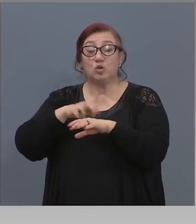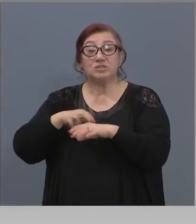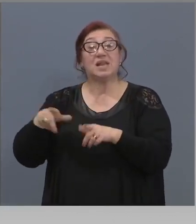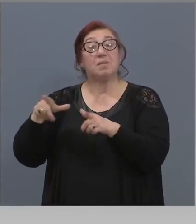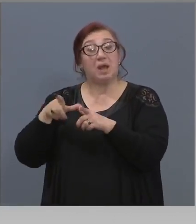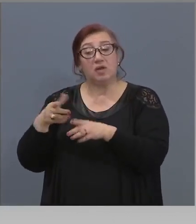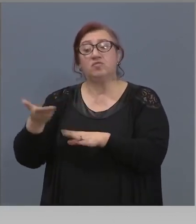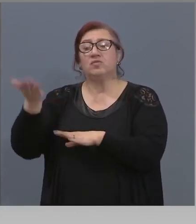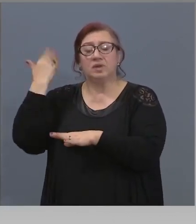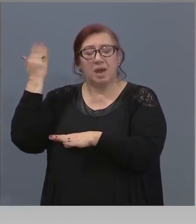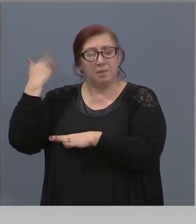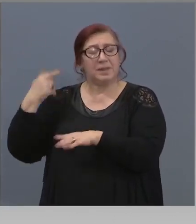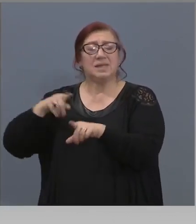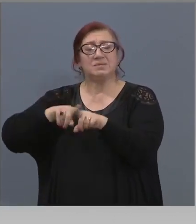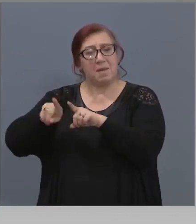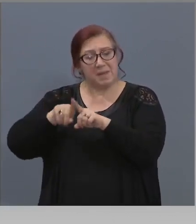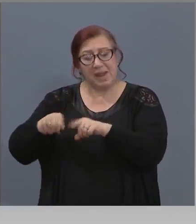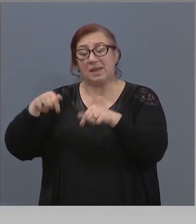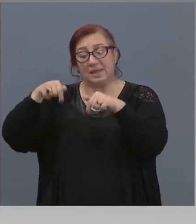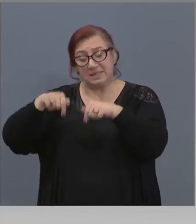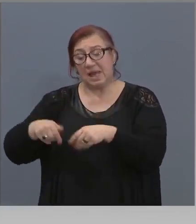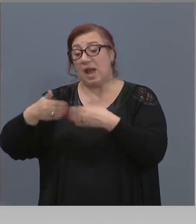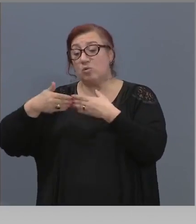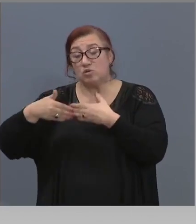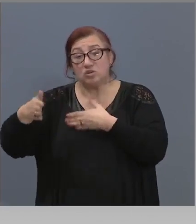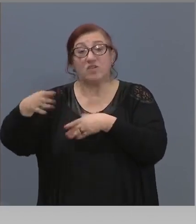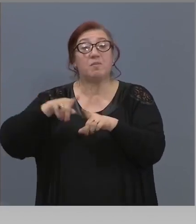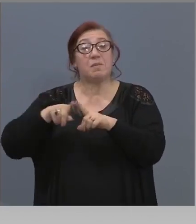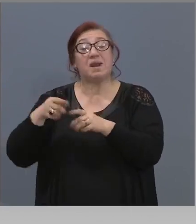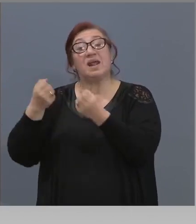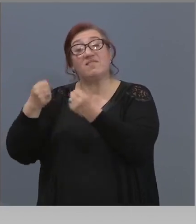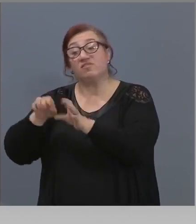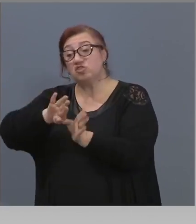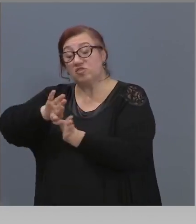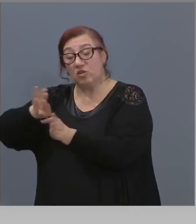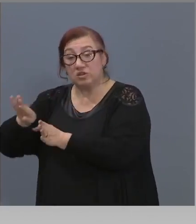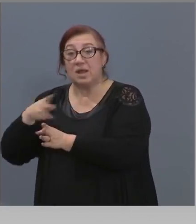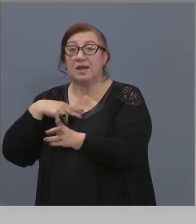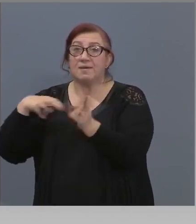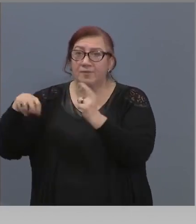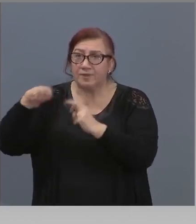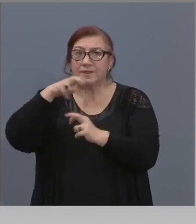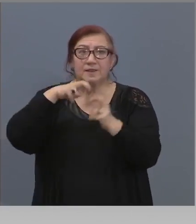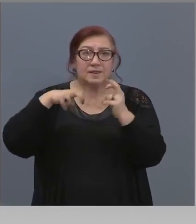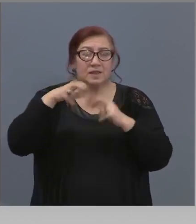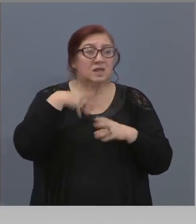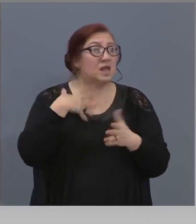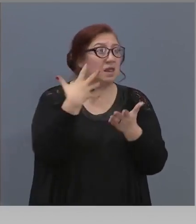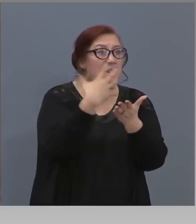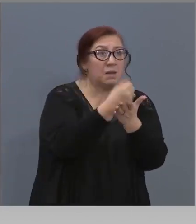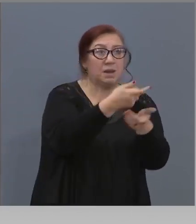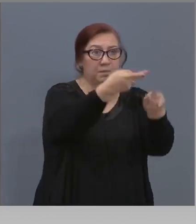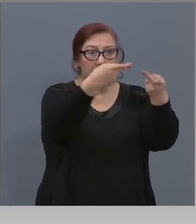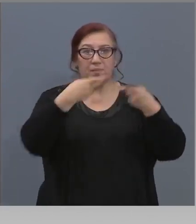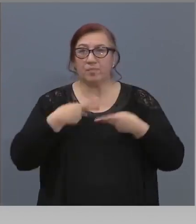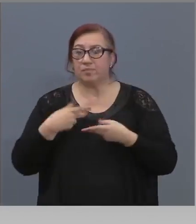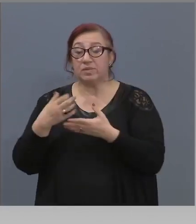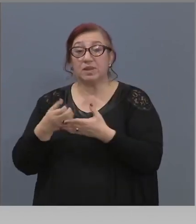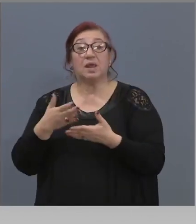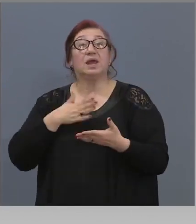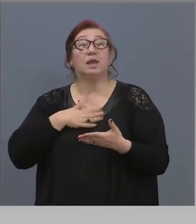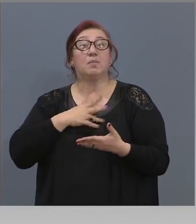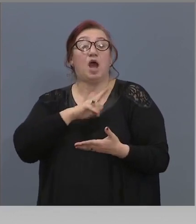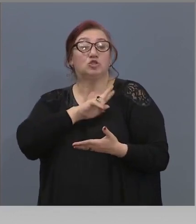приятели, били сме приятели. Откъде и колко можеме да намериме, за да е вярно. Ето, социологическото изследване излезе.